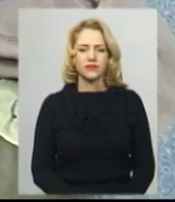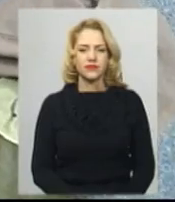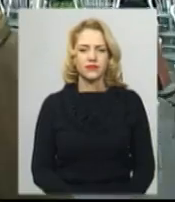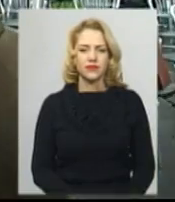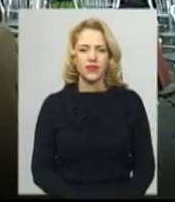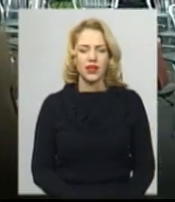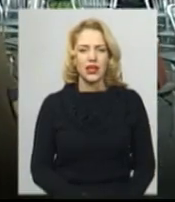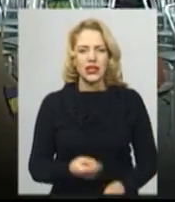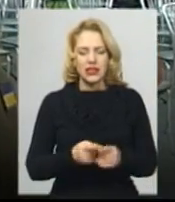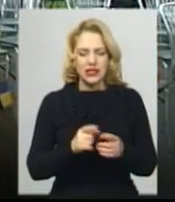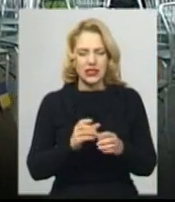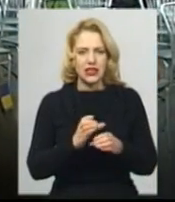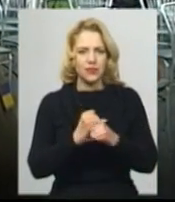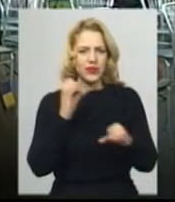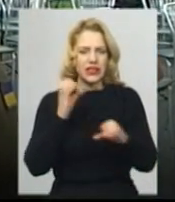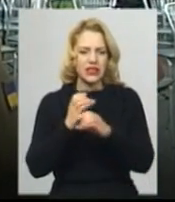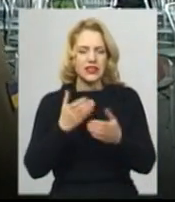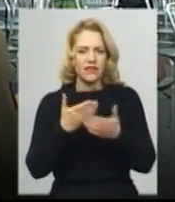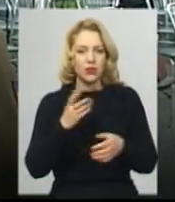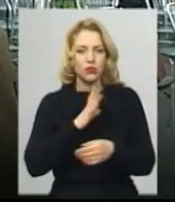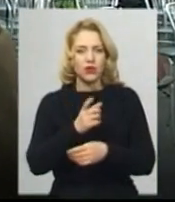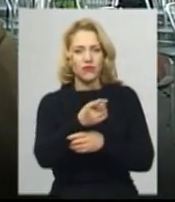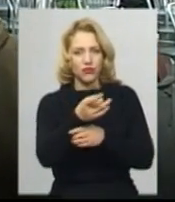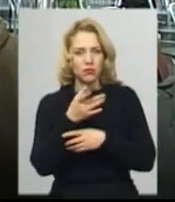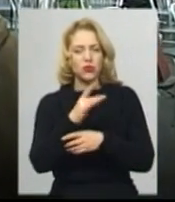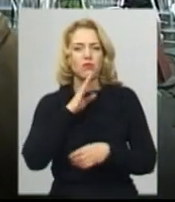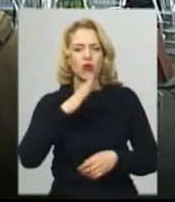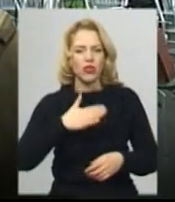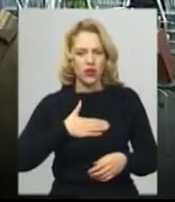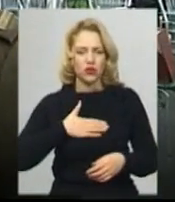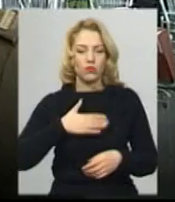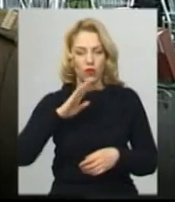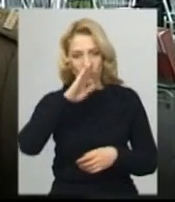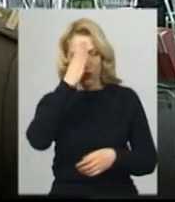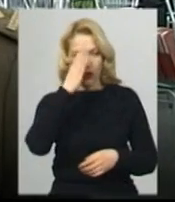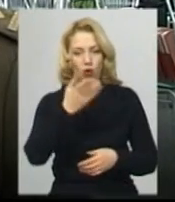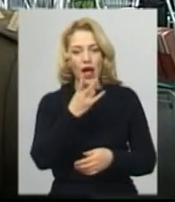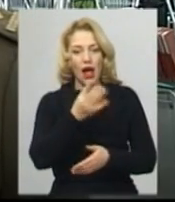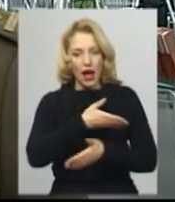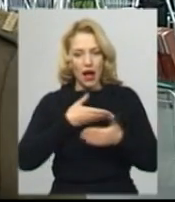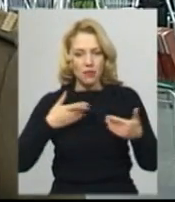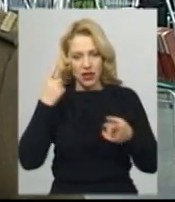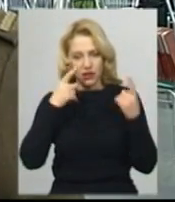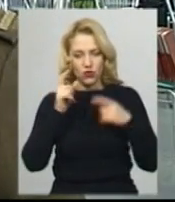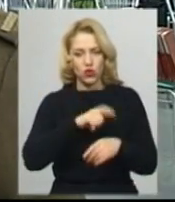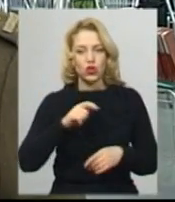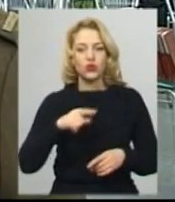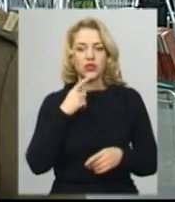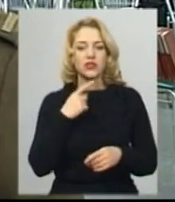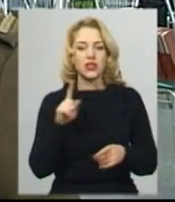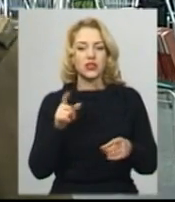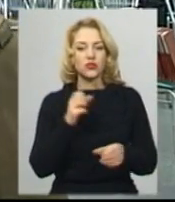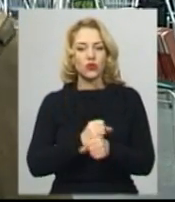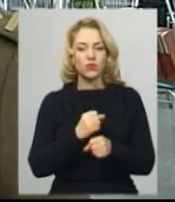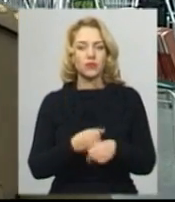Гільзи від бойових снарядів, які були випущені по нашому ворогу. А ми, творчі люди, сказали, ми зробимо